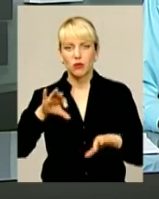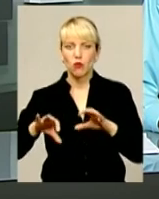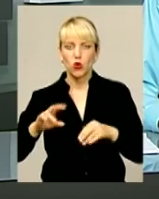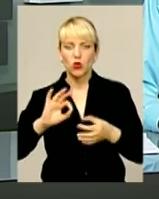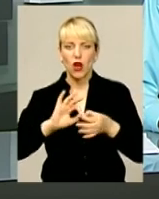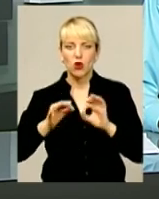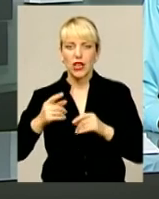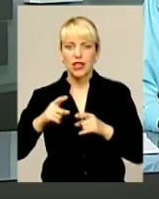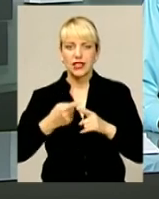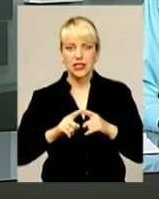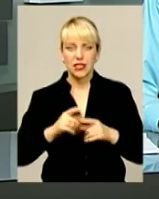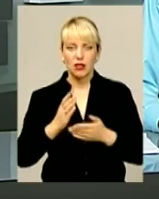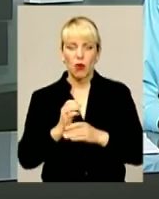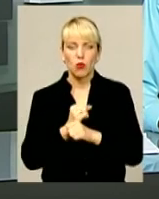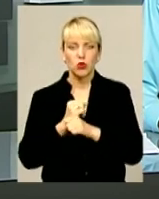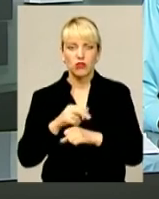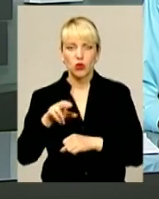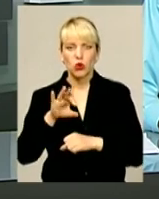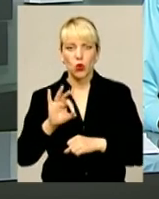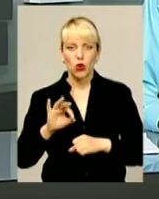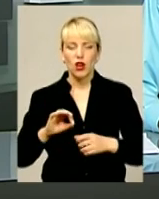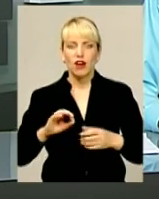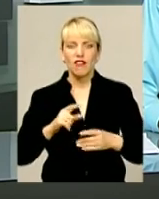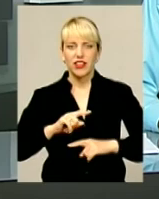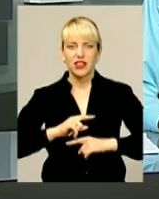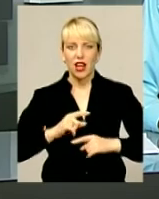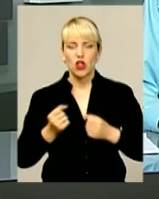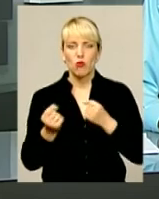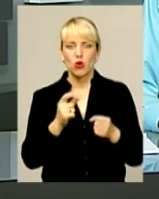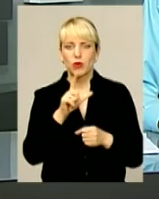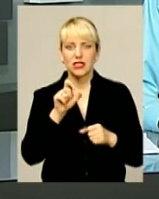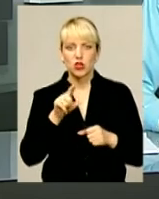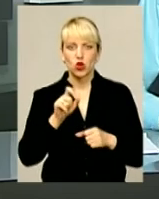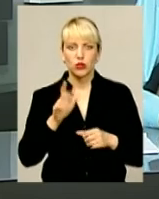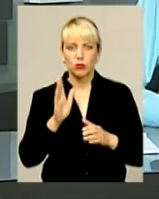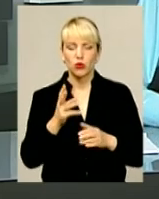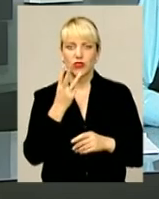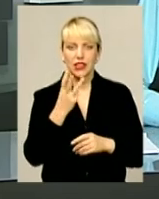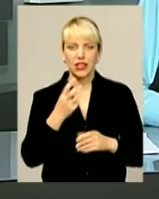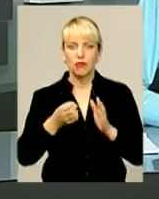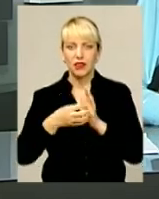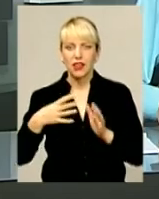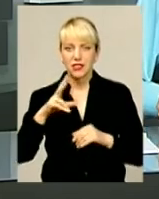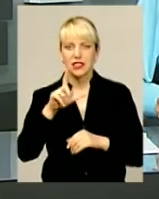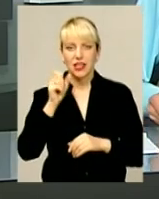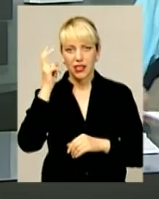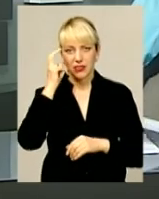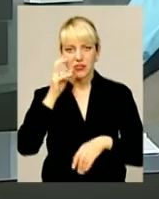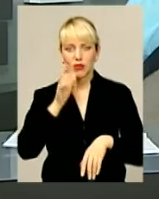і путівка до фіналу. Боротьба за золото відбудеться сьогодні о 3.15 ночі за київським часом.